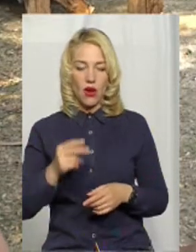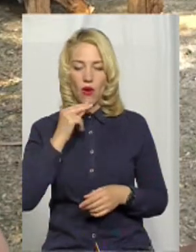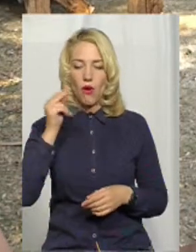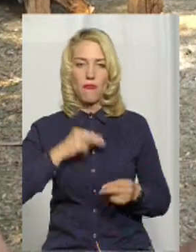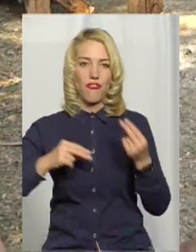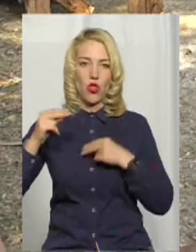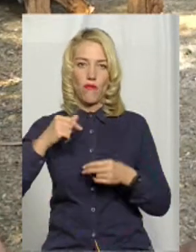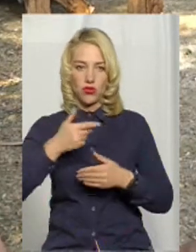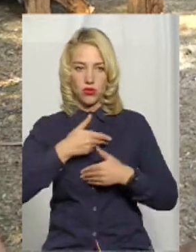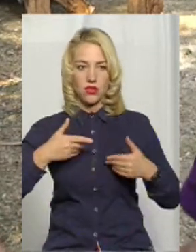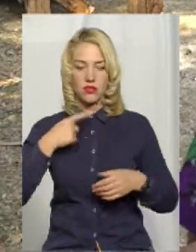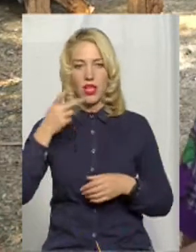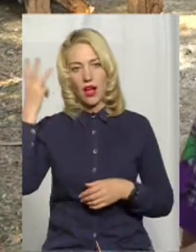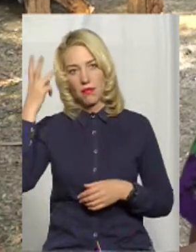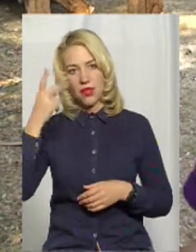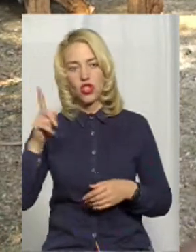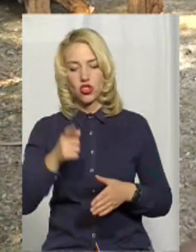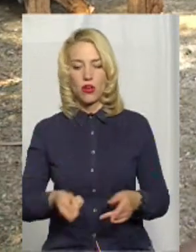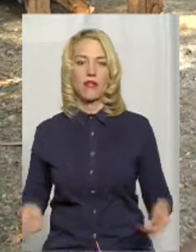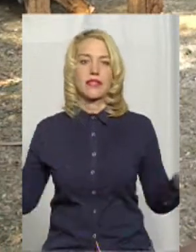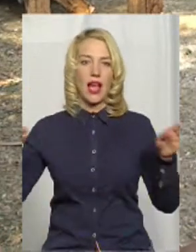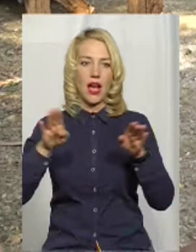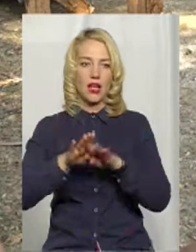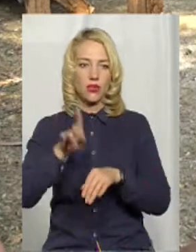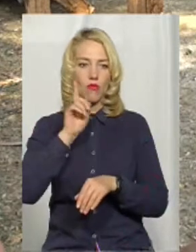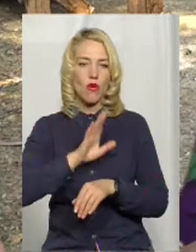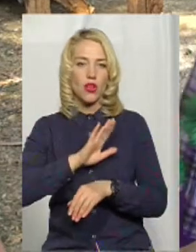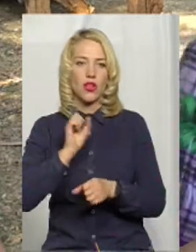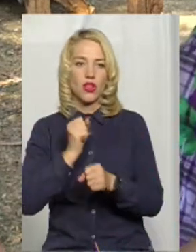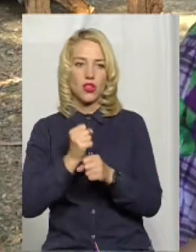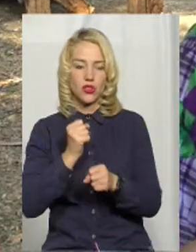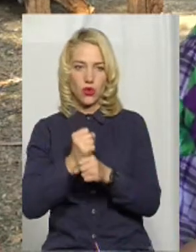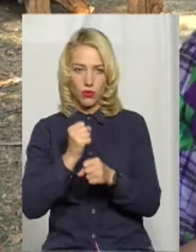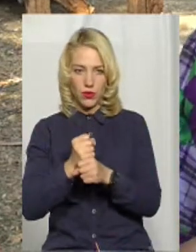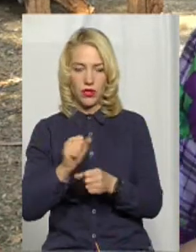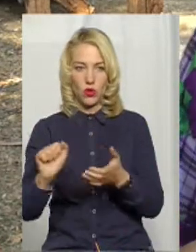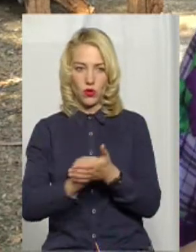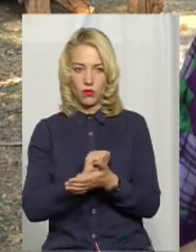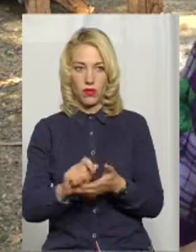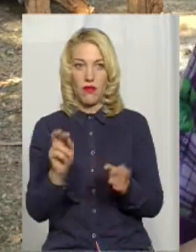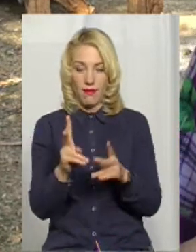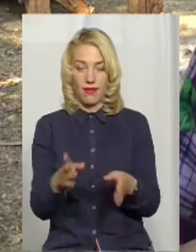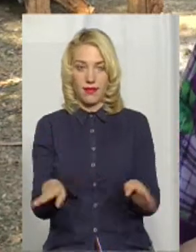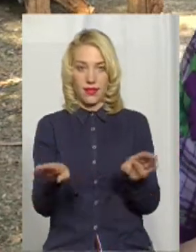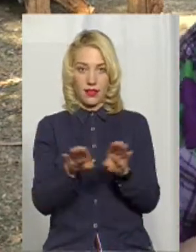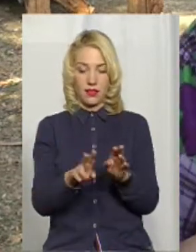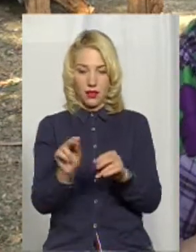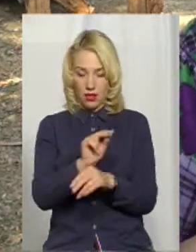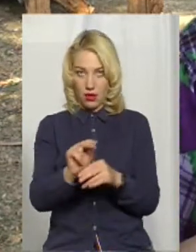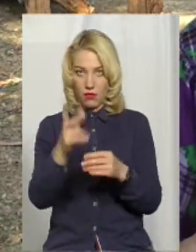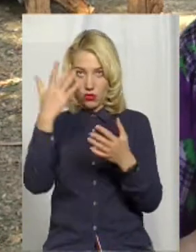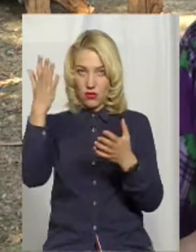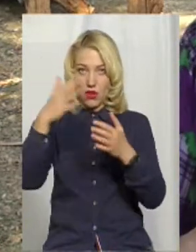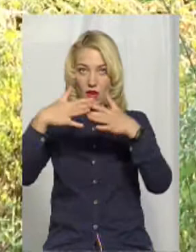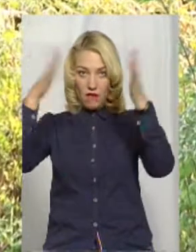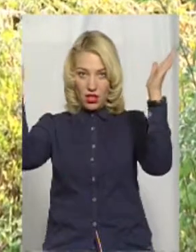що ці з Хмельницького закриють, доки не зроблять документації. Як закрити ці ремонтні роботи, як воно